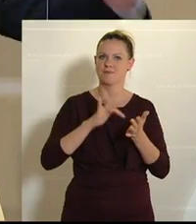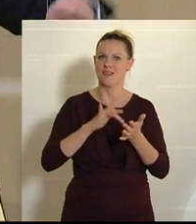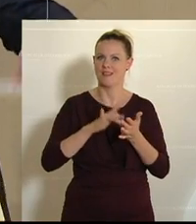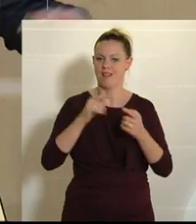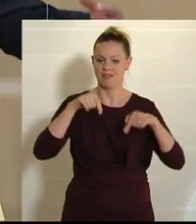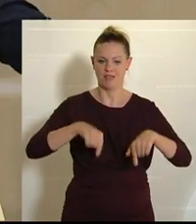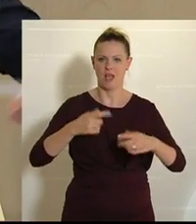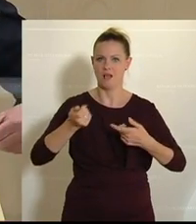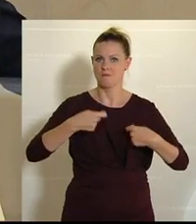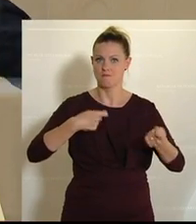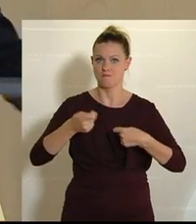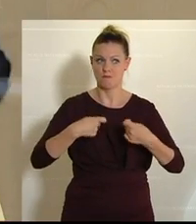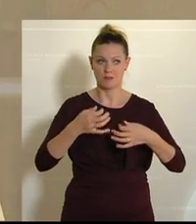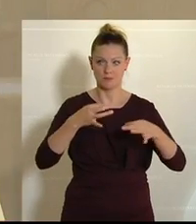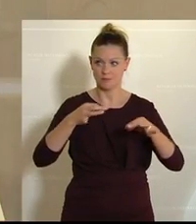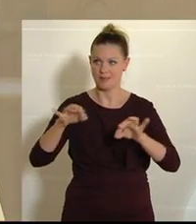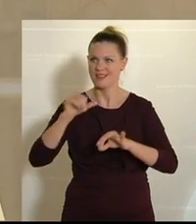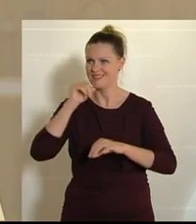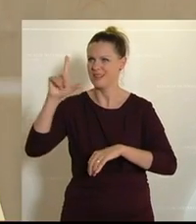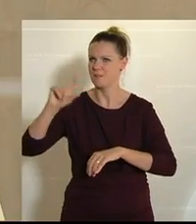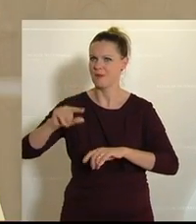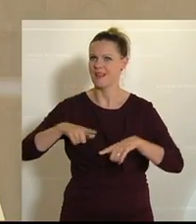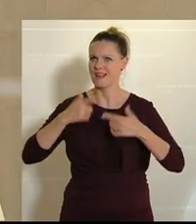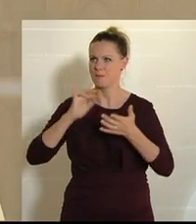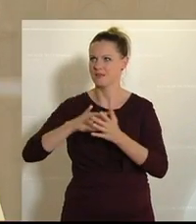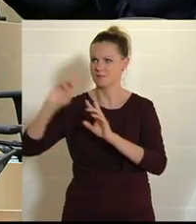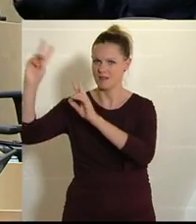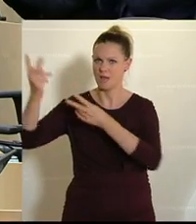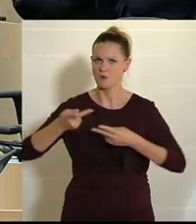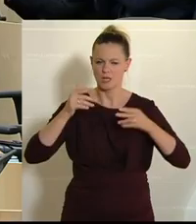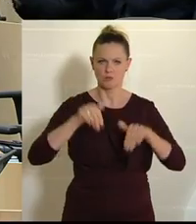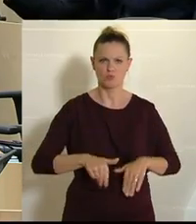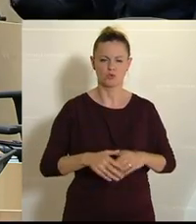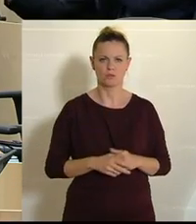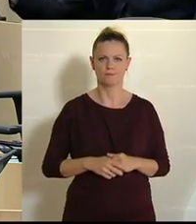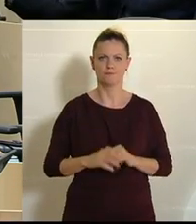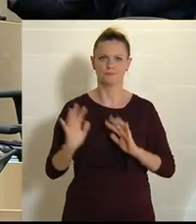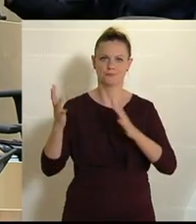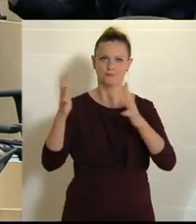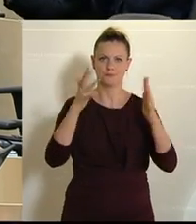und nicht schauen, dass wir günstige Lebensmittel aus dem Ausland importieren müssen. Applaus Applaus Applaus Applaus Applaus Applaus